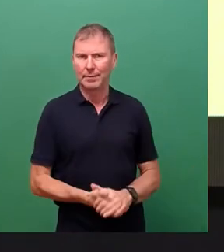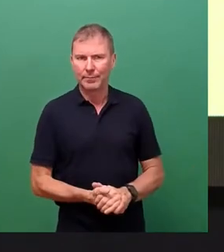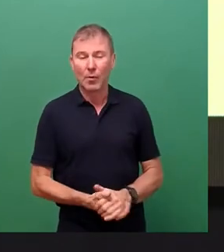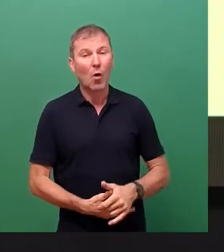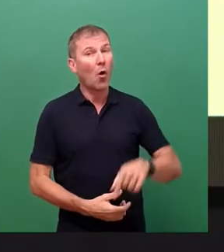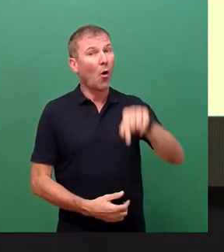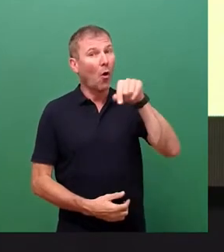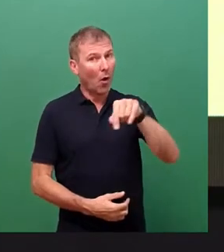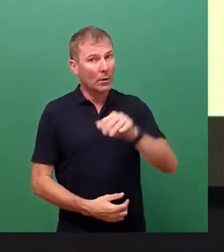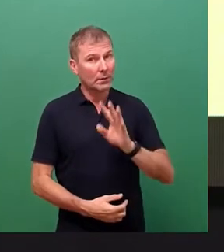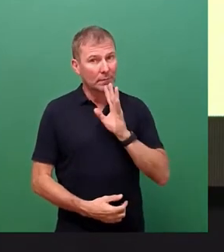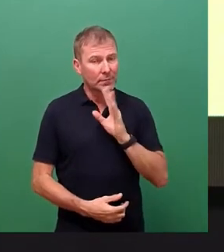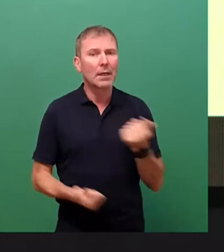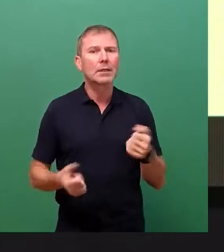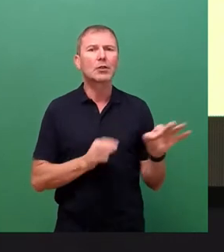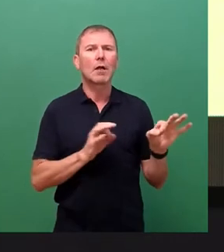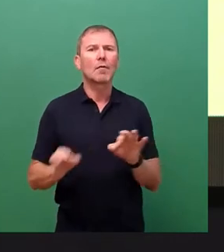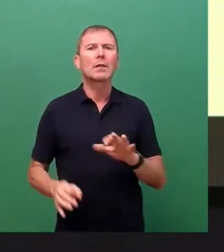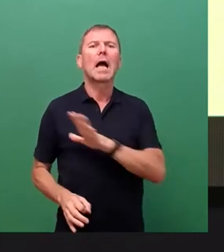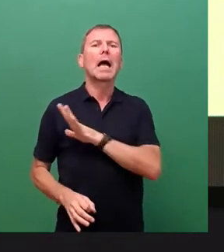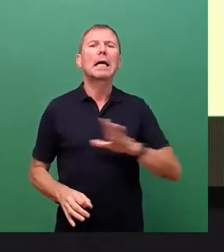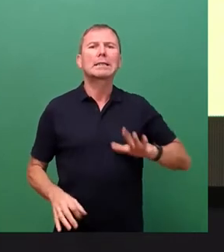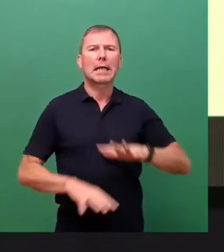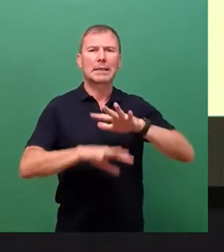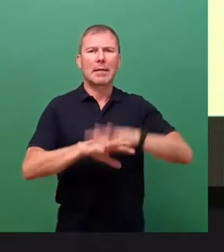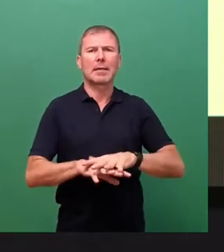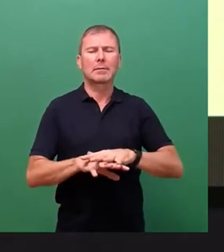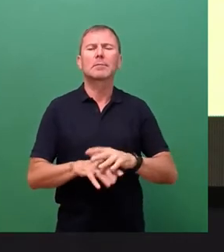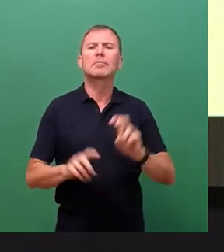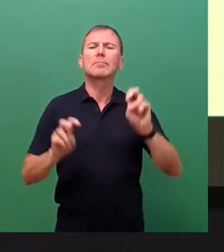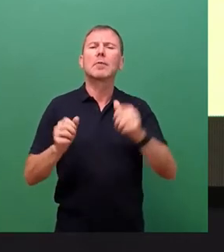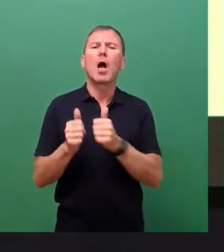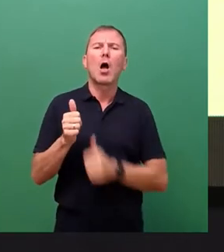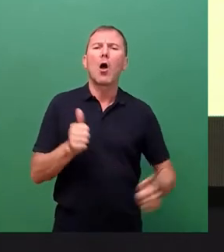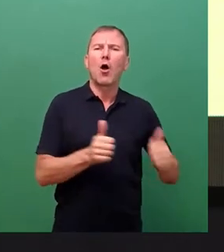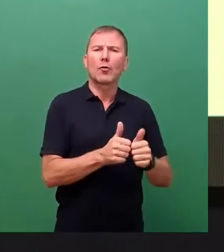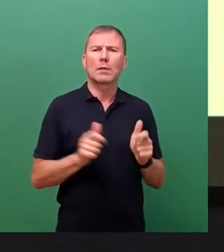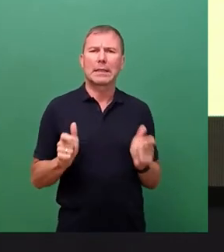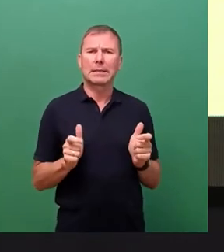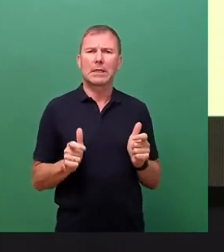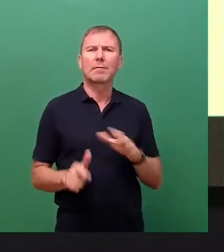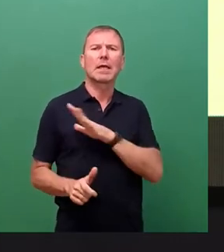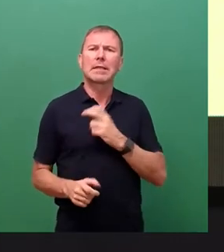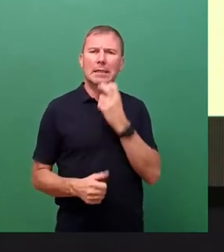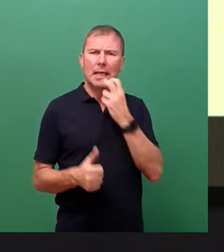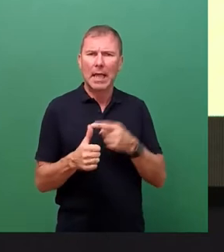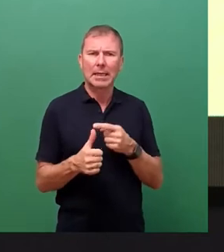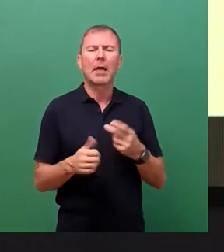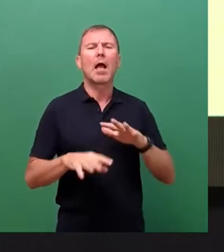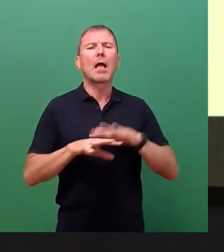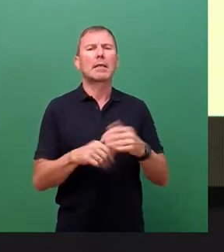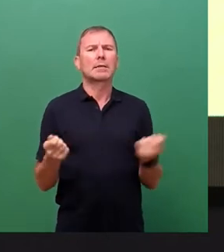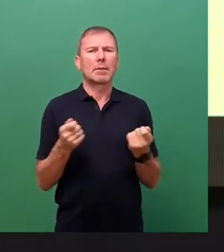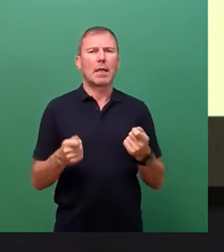als Geschäftsführerin der Sachsen-Netze, Tochtergesellschaft der Sachsen-Energie- und Netzbetreiber der Stadt Dresden